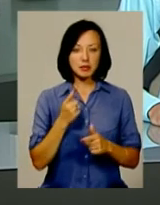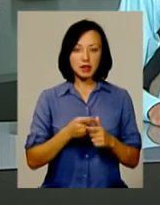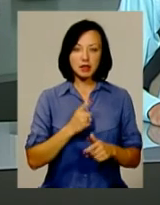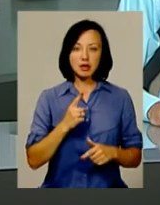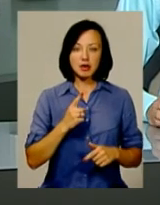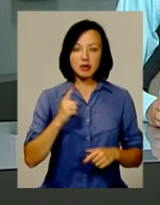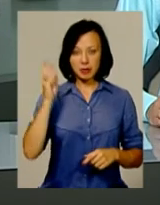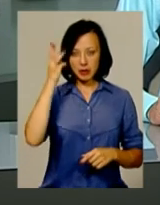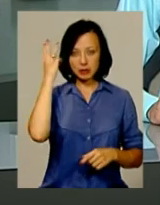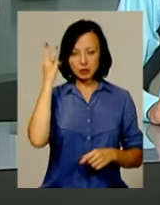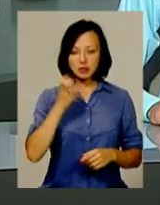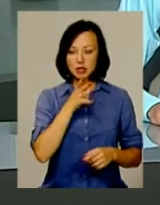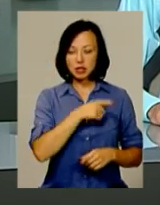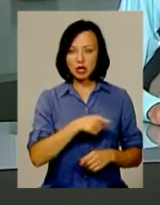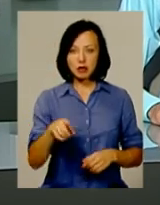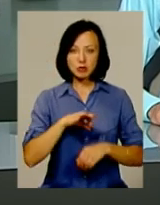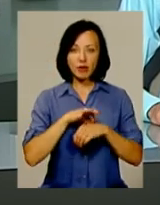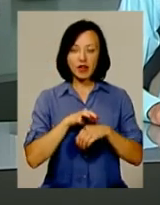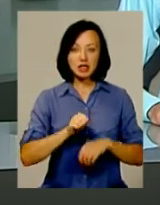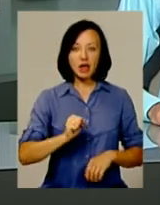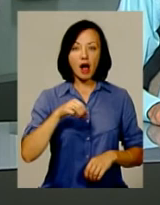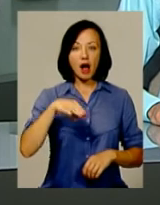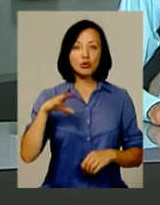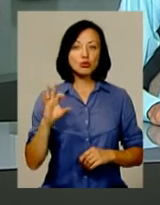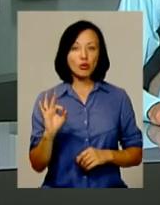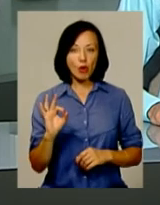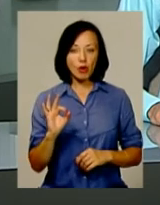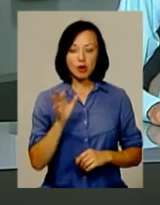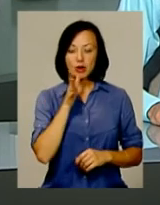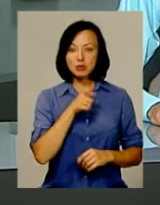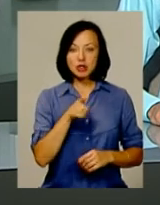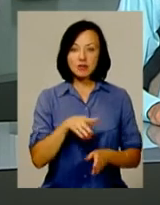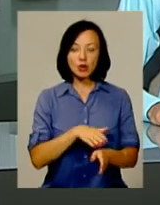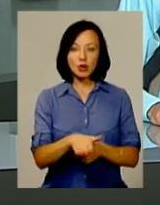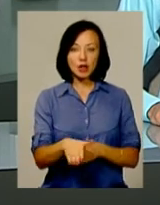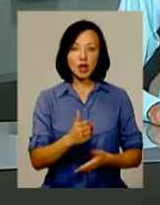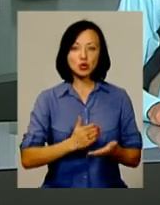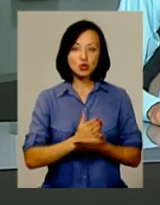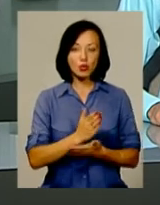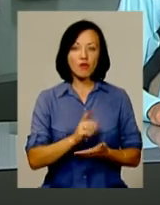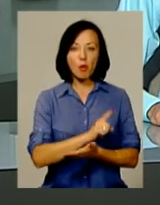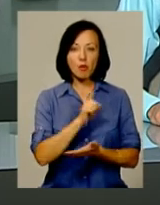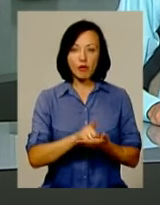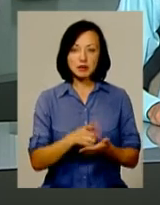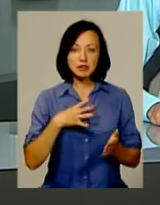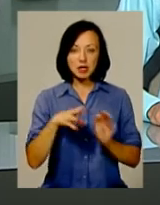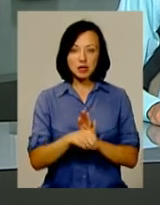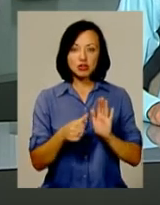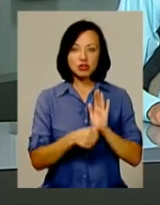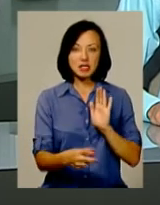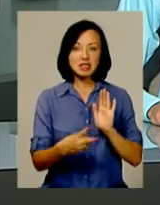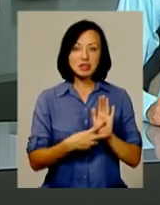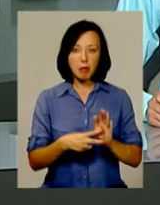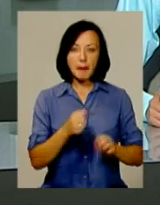Хмельницького. За час проведення антитерористичної операції під час виконання службових обов'язків загинули 67